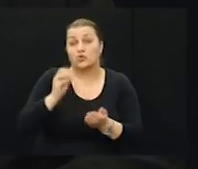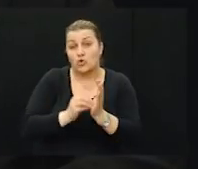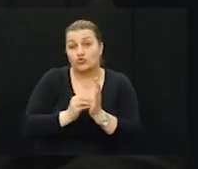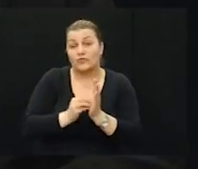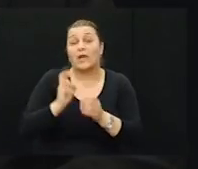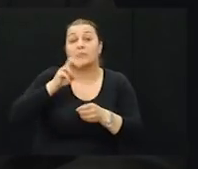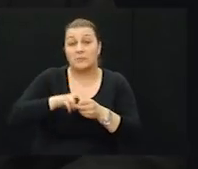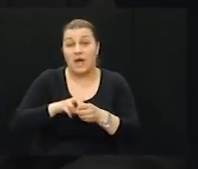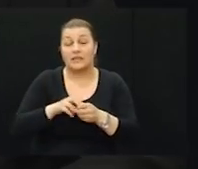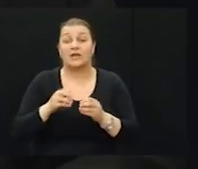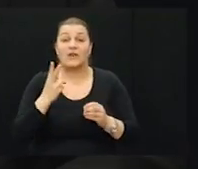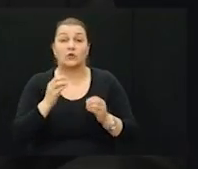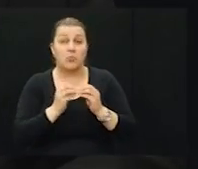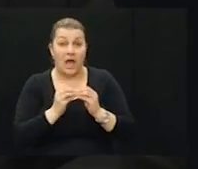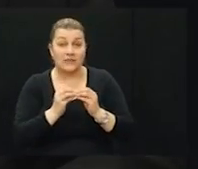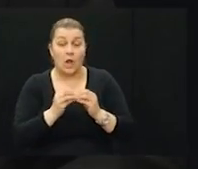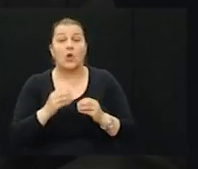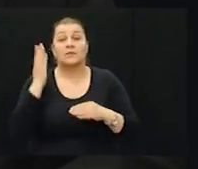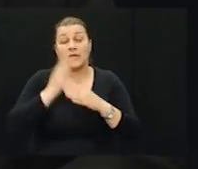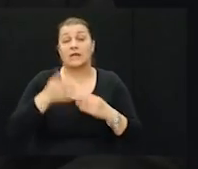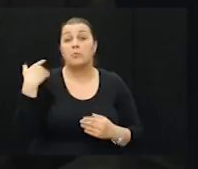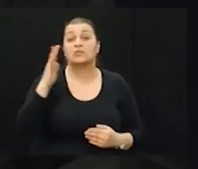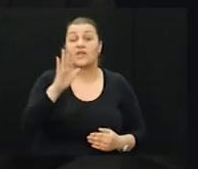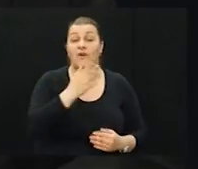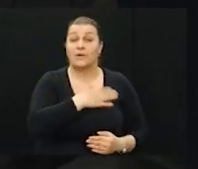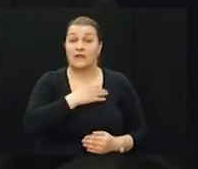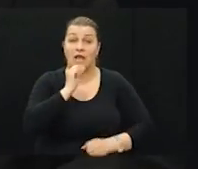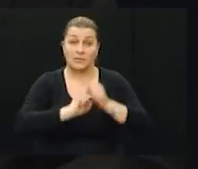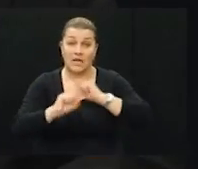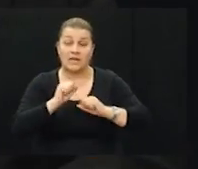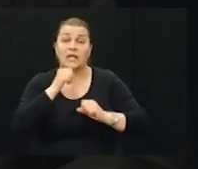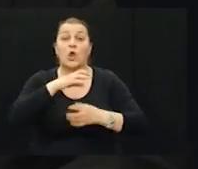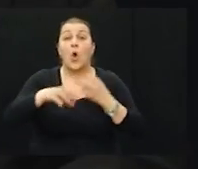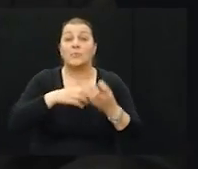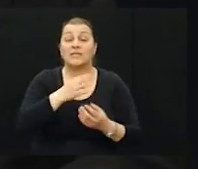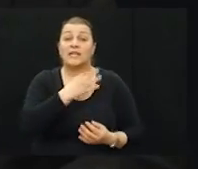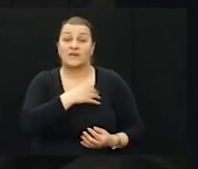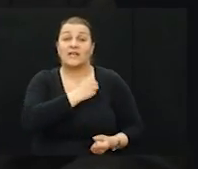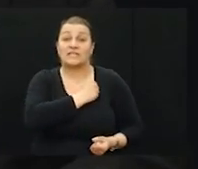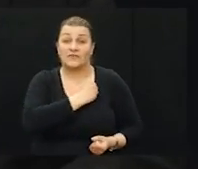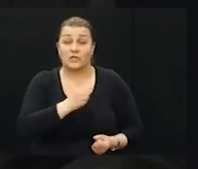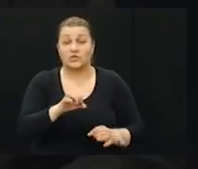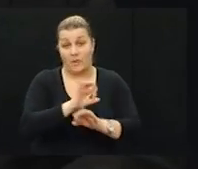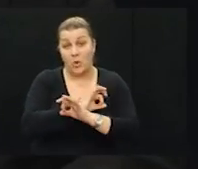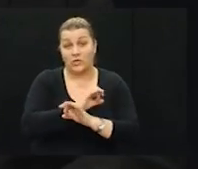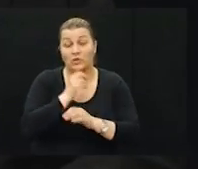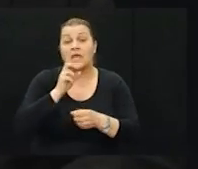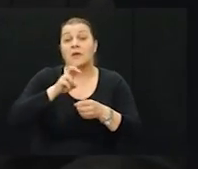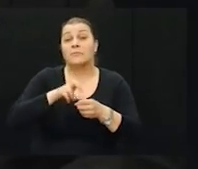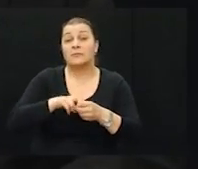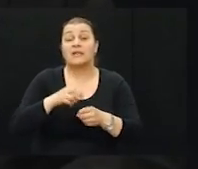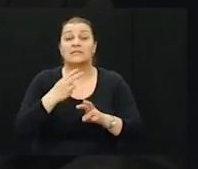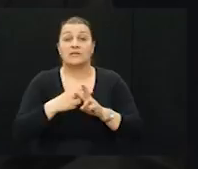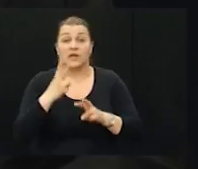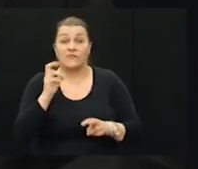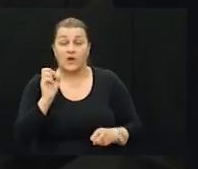Vlatko Bandalo. Za kraj, pozdrav vama, dragi hrvatski branjite, obitelji poglednjih hrvatskih vitezova, pripadnici Hrvatskog